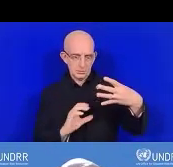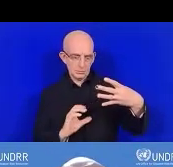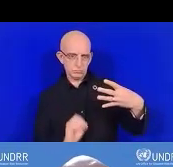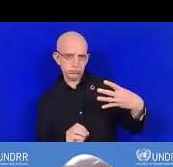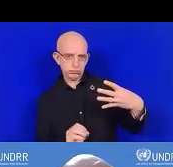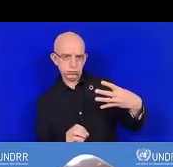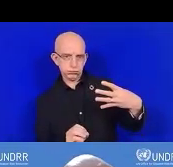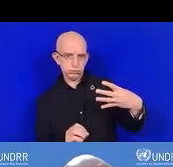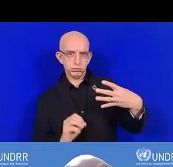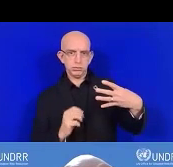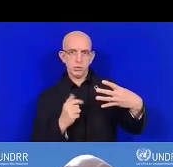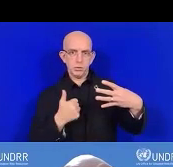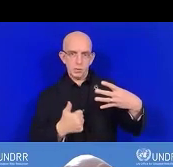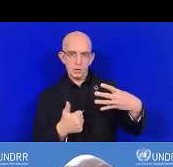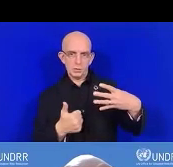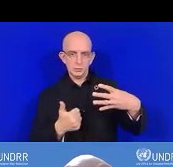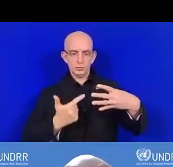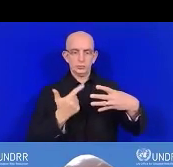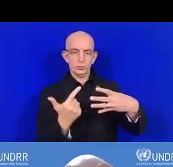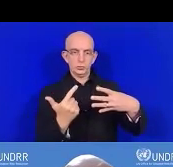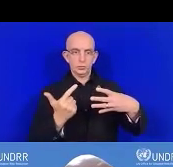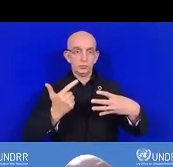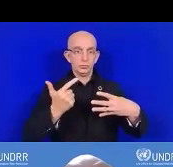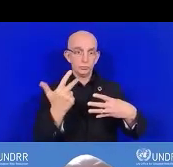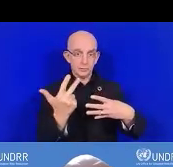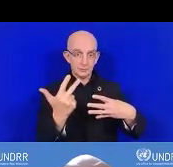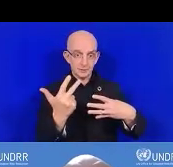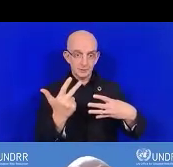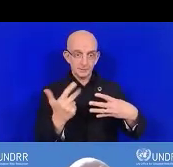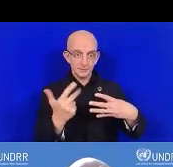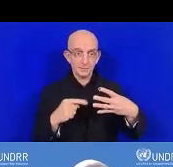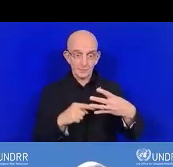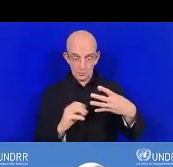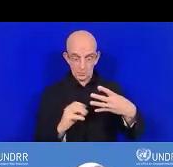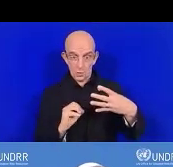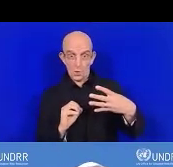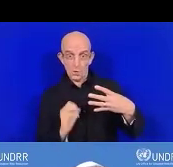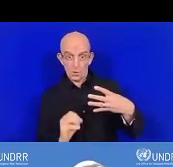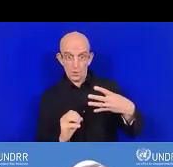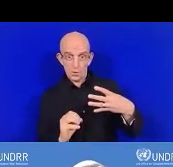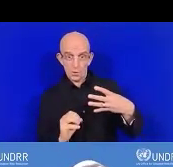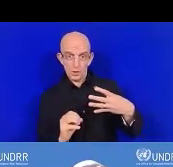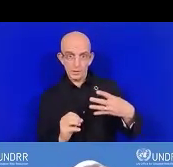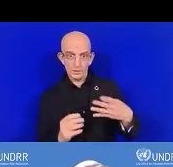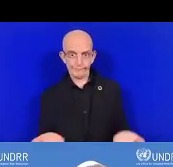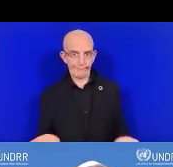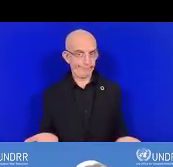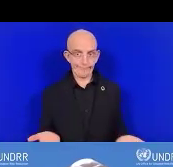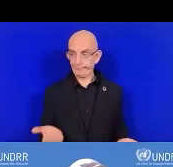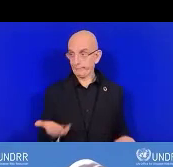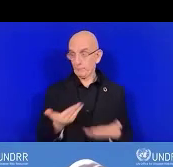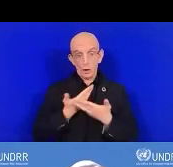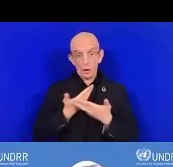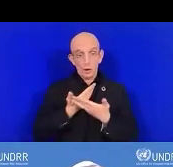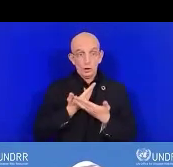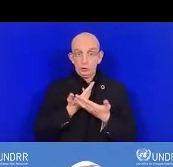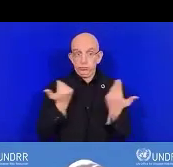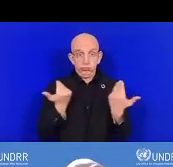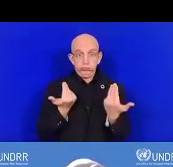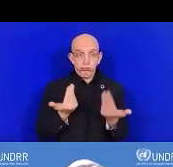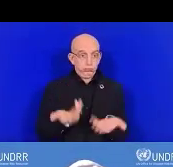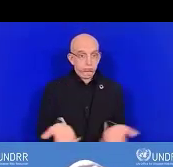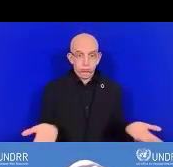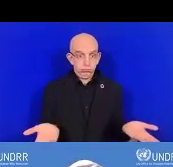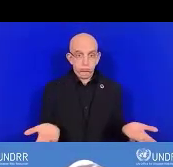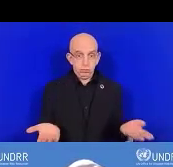et 3. Et pour le score 0, ça veut dire qu'il n'existe pas de point focal désigné. Et le score 3 veut dire qu'il